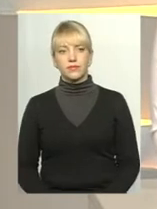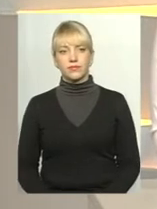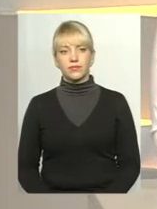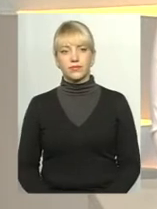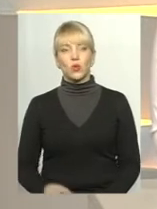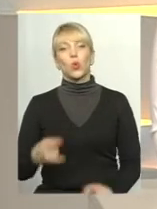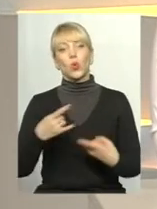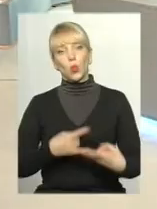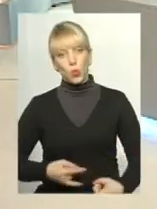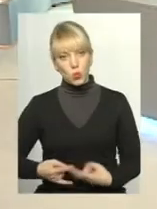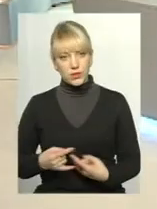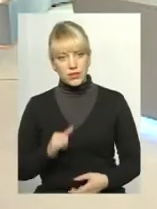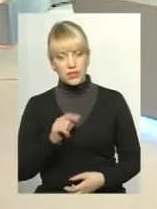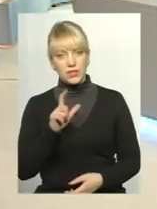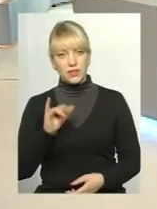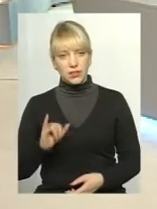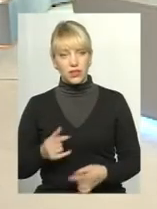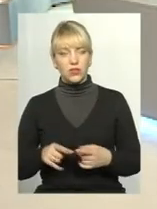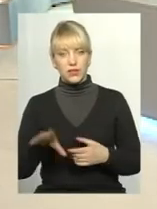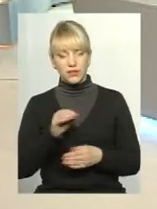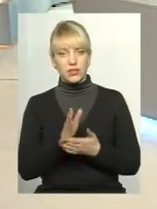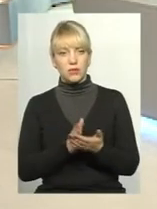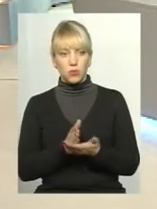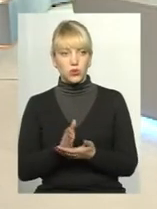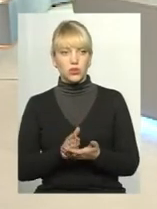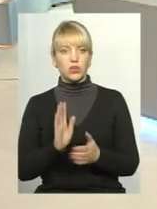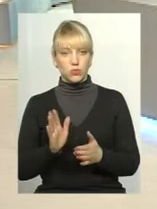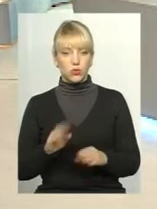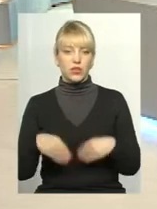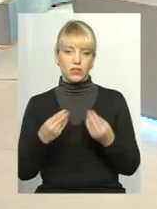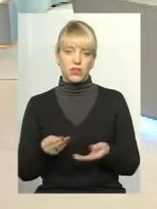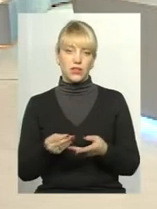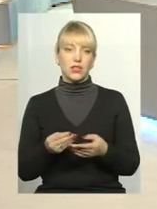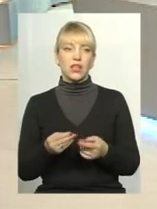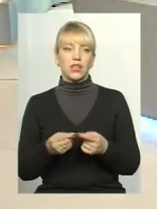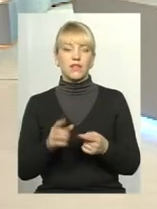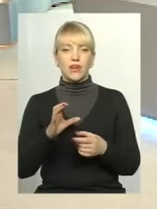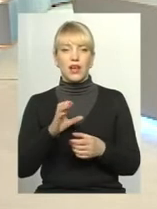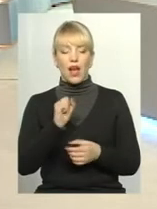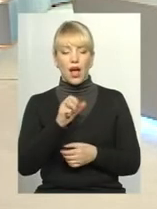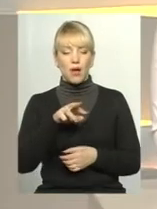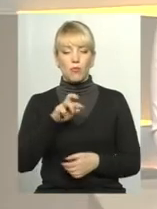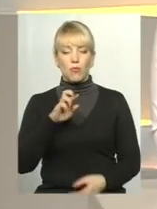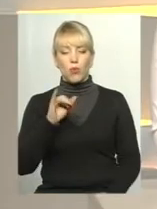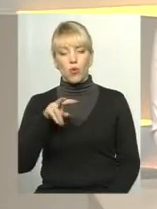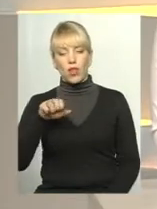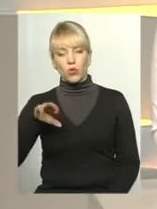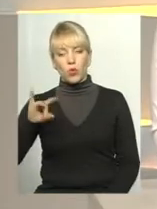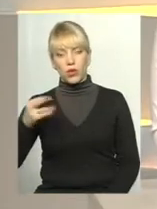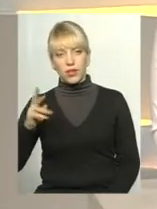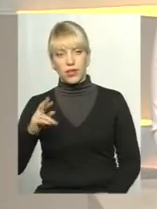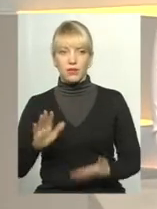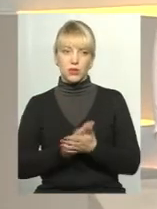УЗІ, так, тобто, ці всі послуги будуть надаватись безпосередньо в амбулаторії і безкоштовно, чи це будуть